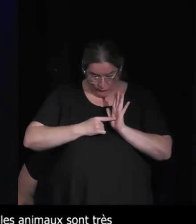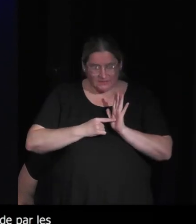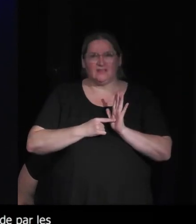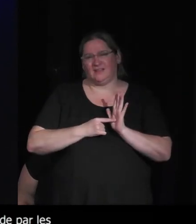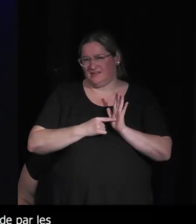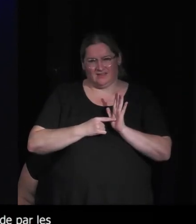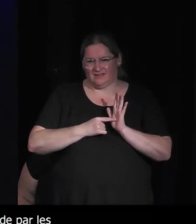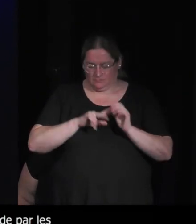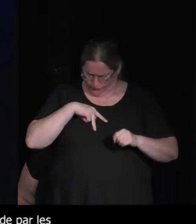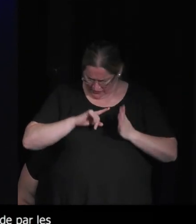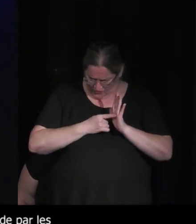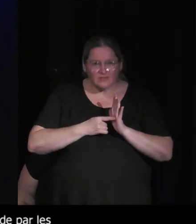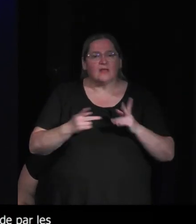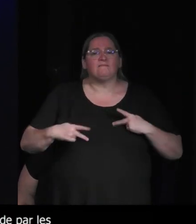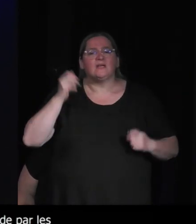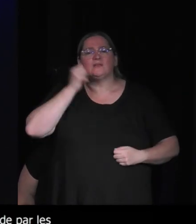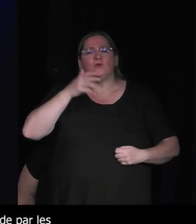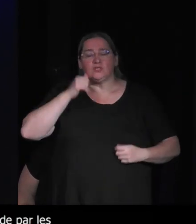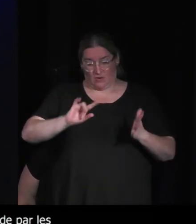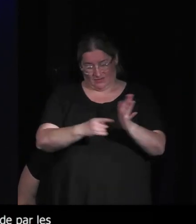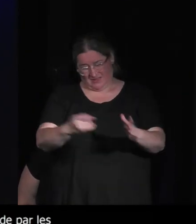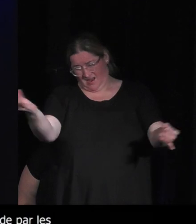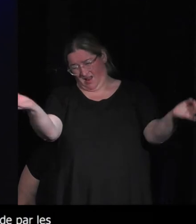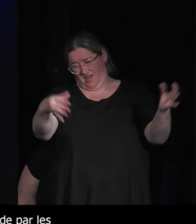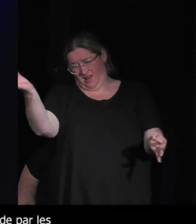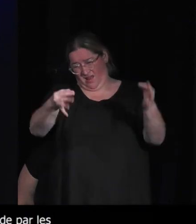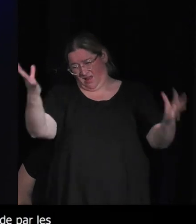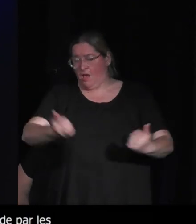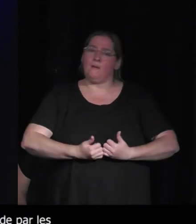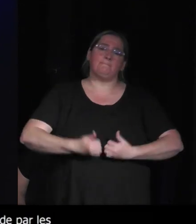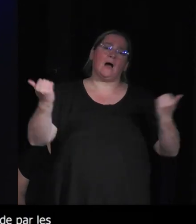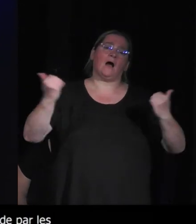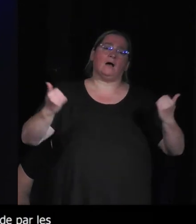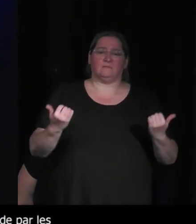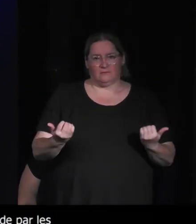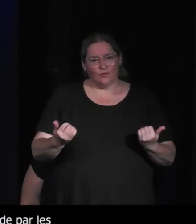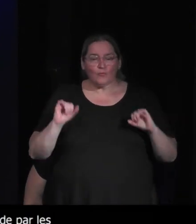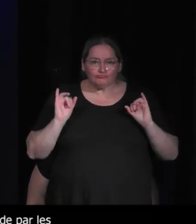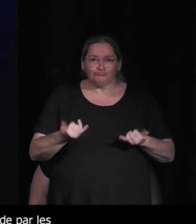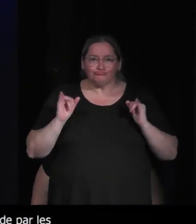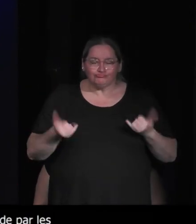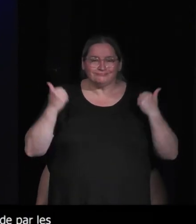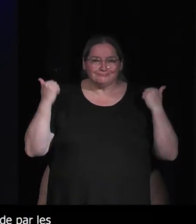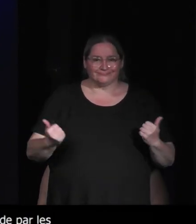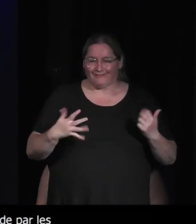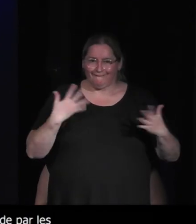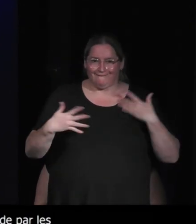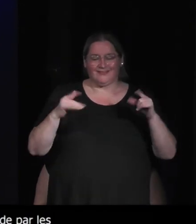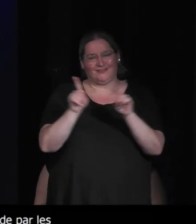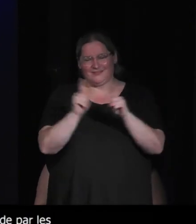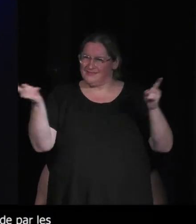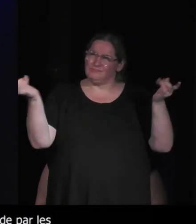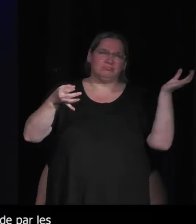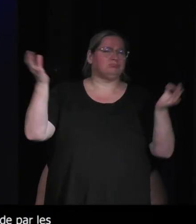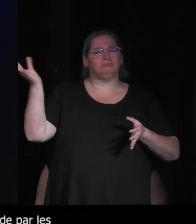très éloignée de la sienne propre très éloignée des références humaines et du coup pour le caractère de divertissement de fantaisie